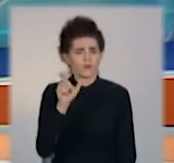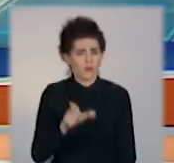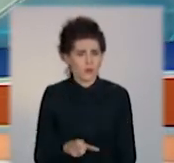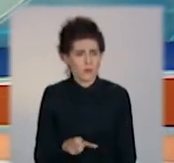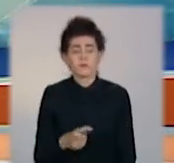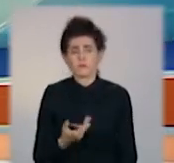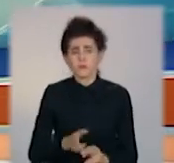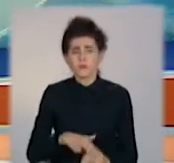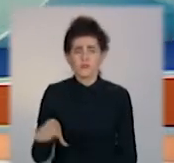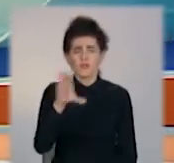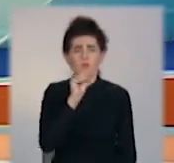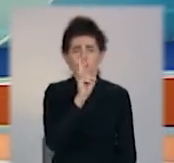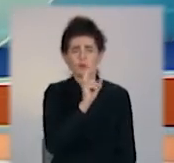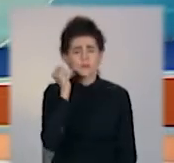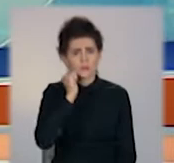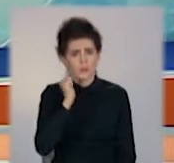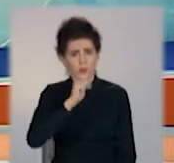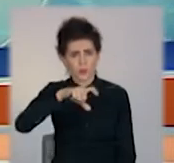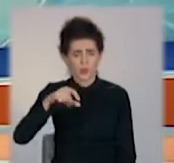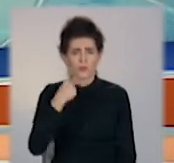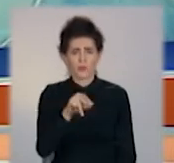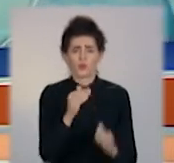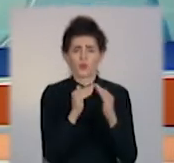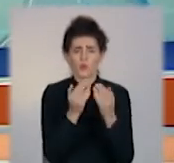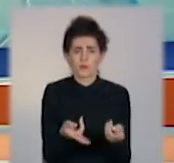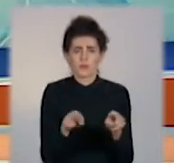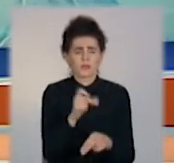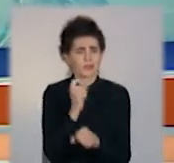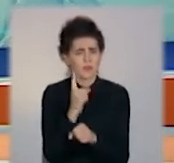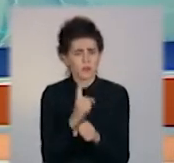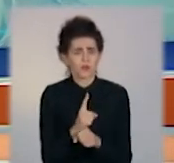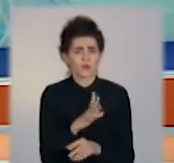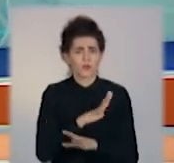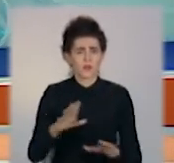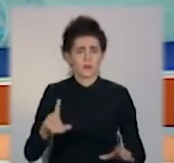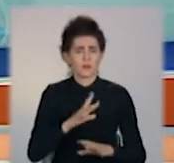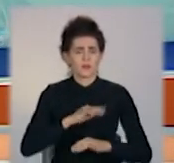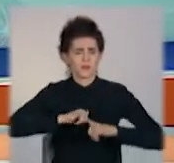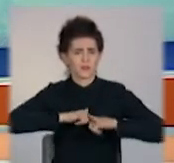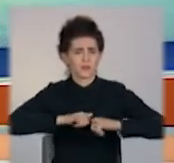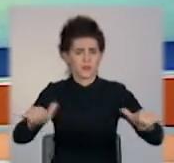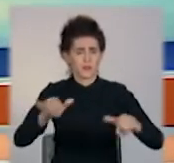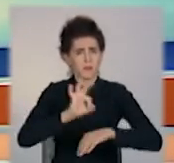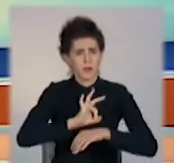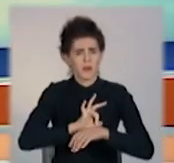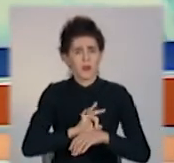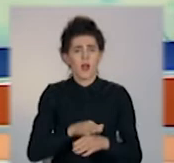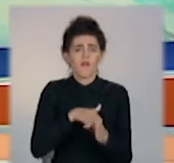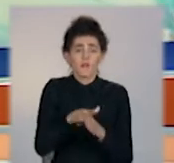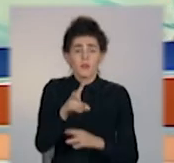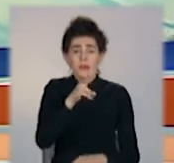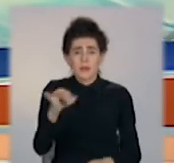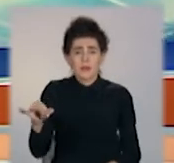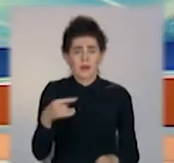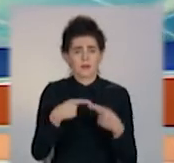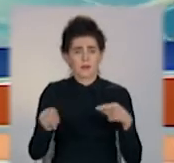Також літнім людям заборонили виходити з дому все, аби стримати пандемію. Чи дотримуються карантинних